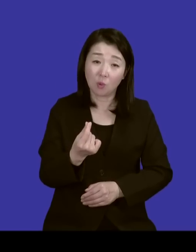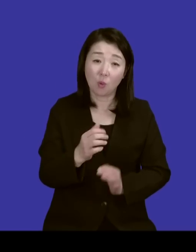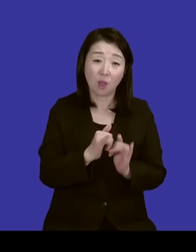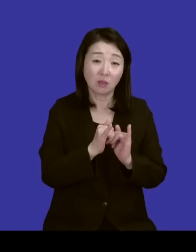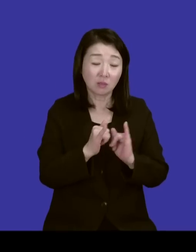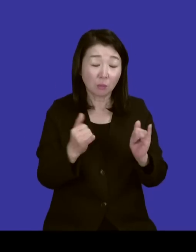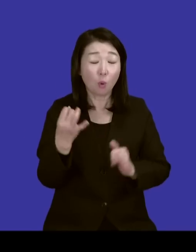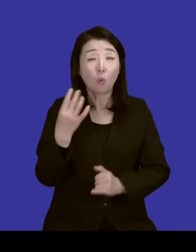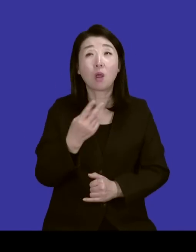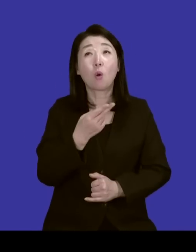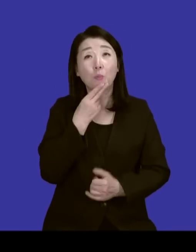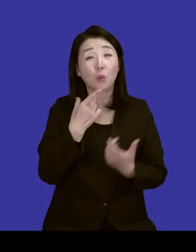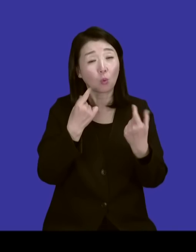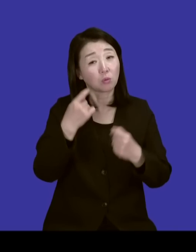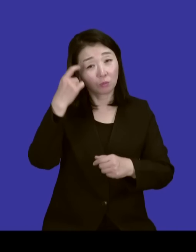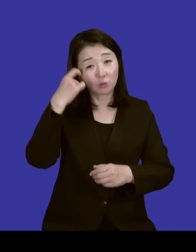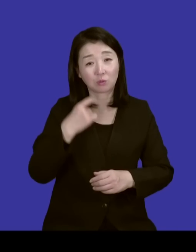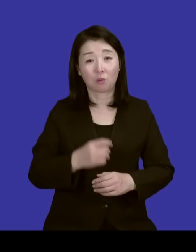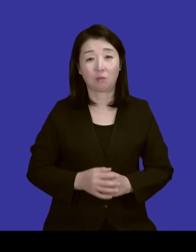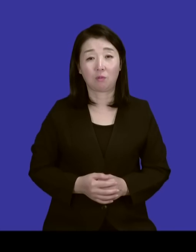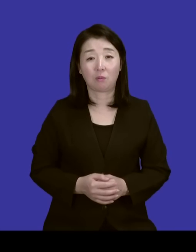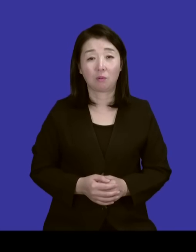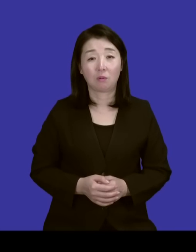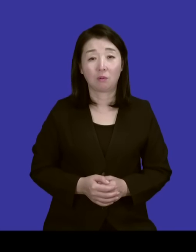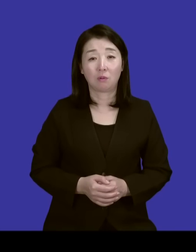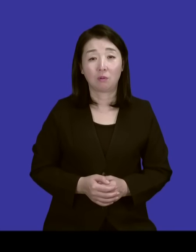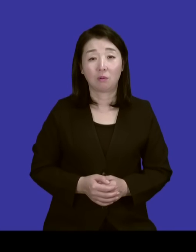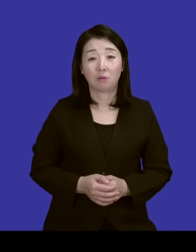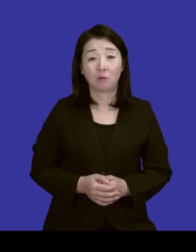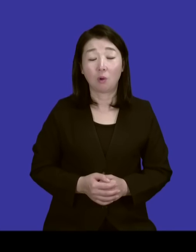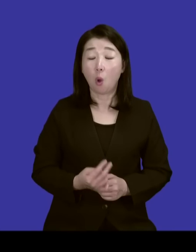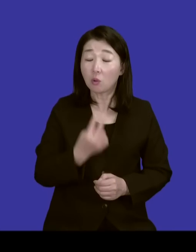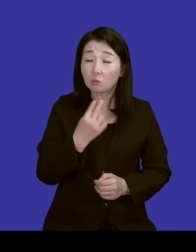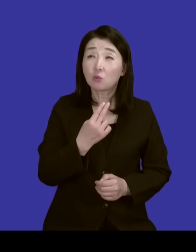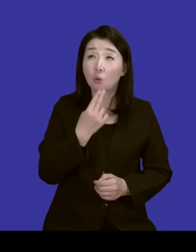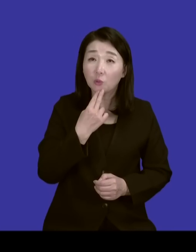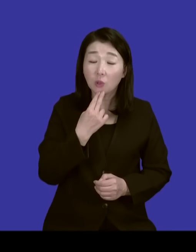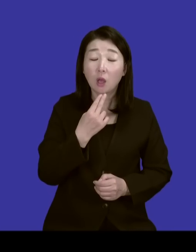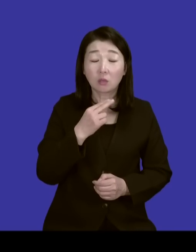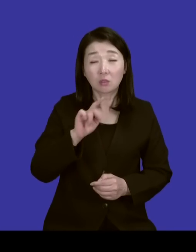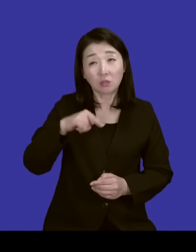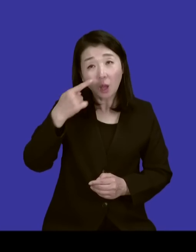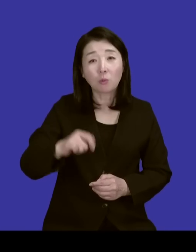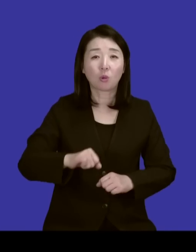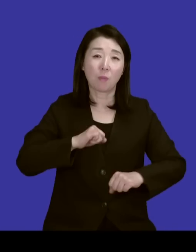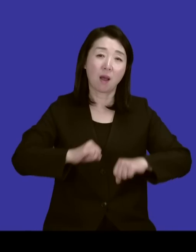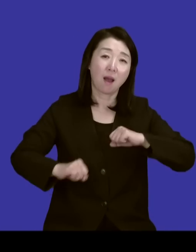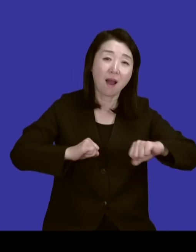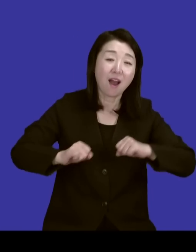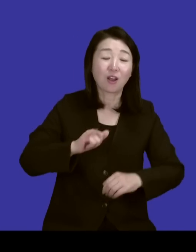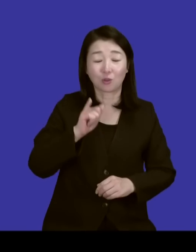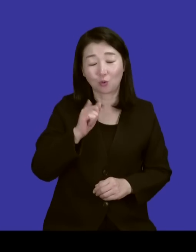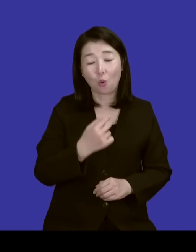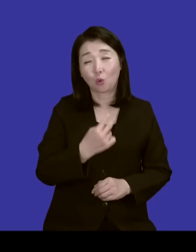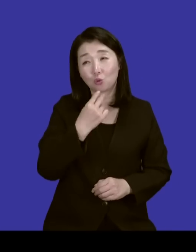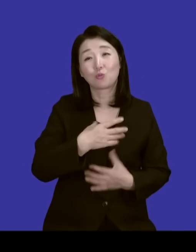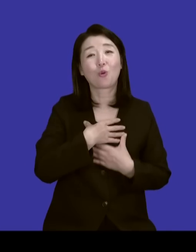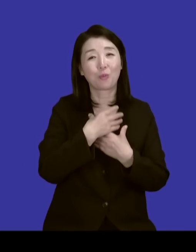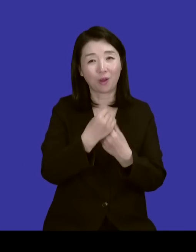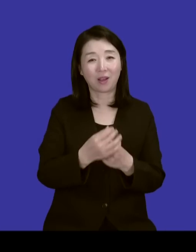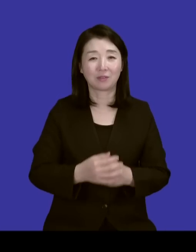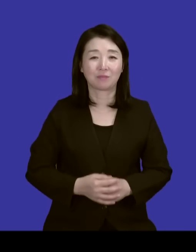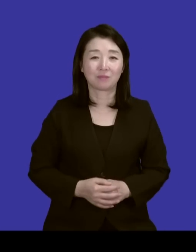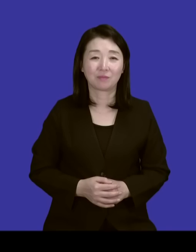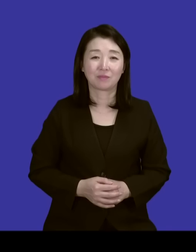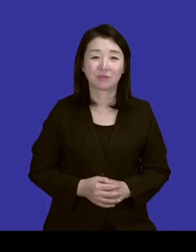좀 원래 없던 것처럼 나는 없더라고요. 그다음부터 막 뛰어다니는 거예요. 순도 편안하게 쉬고 그게 제가